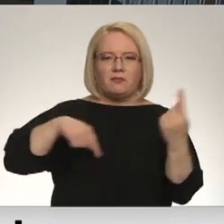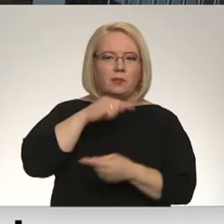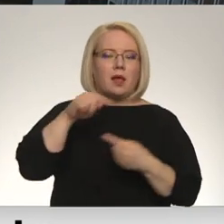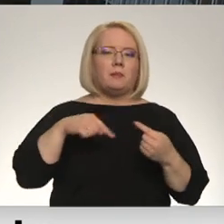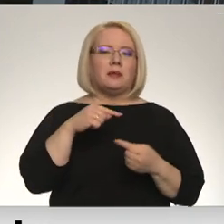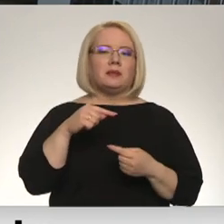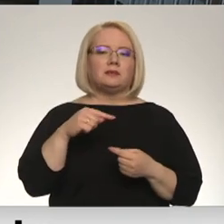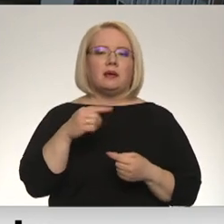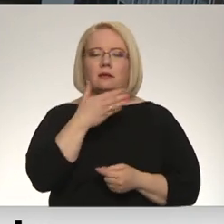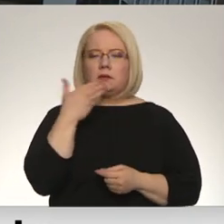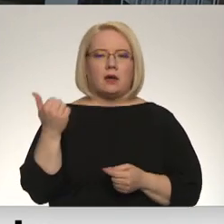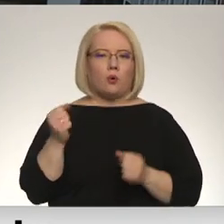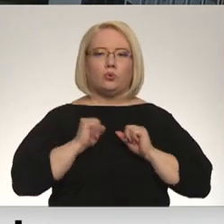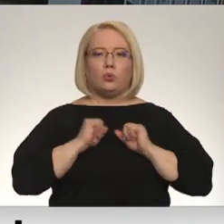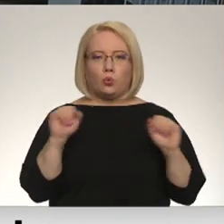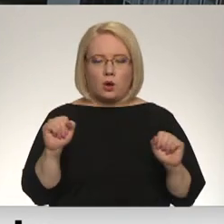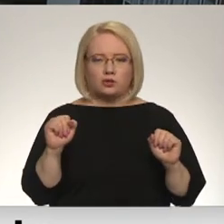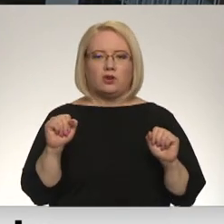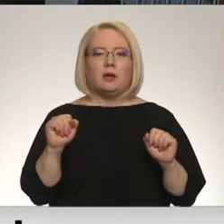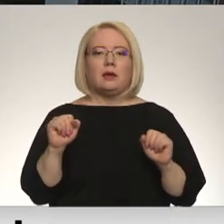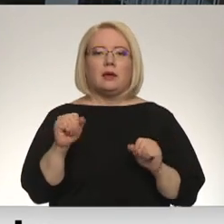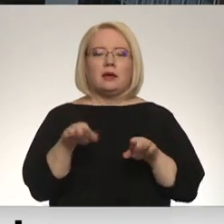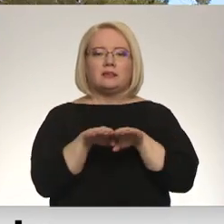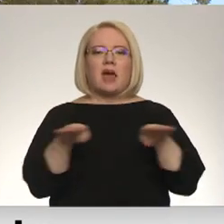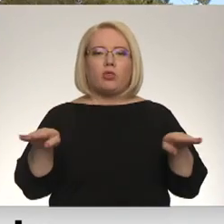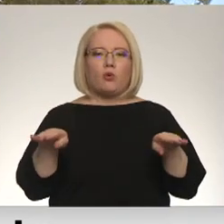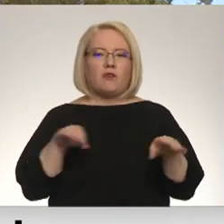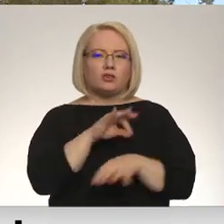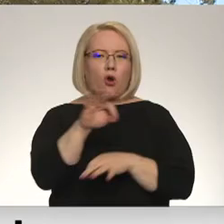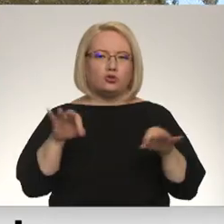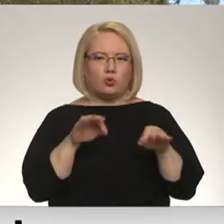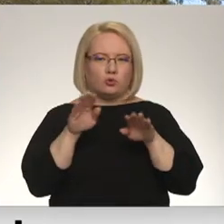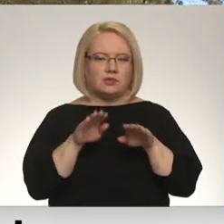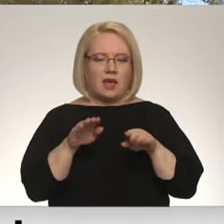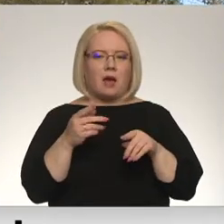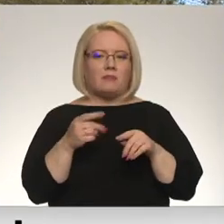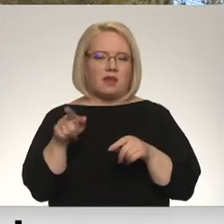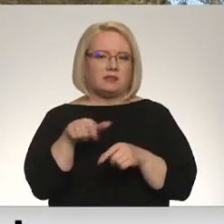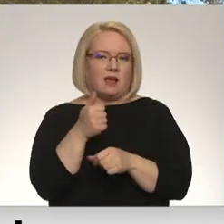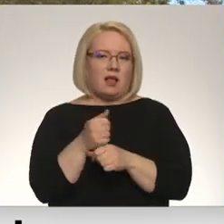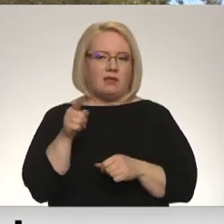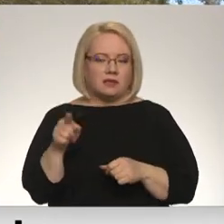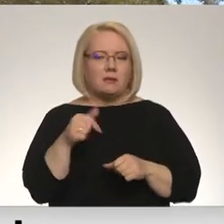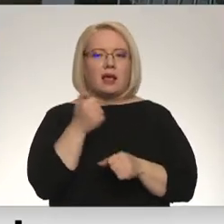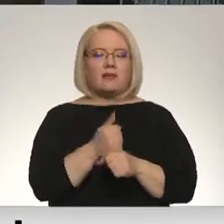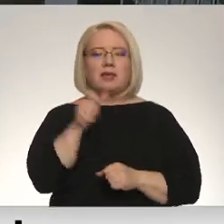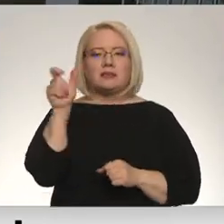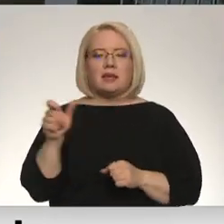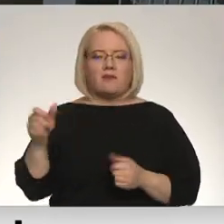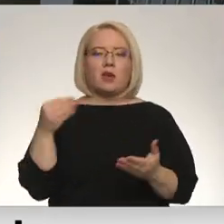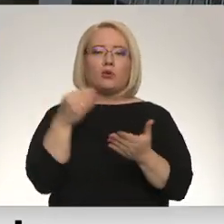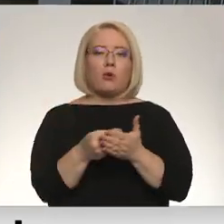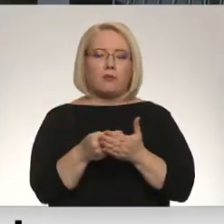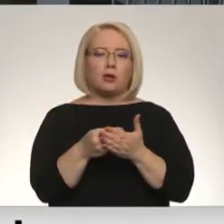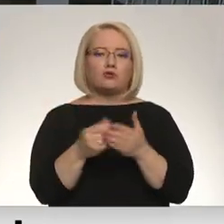nav droši skatūs konstrukcijām. Galvenais jau ir tas, ka cilvēki ir nopirkuši biļets un